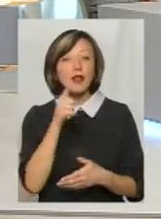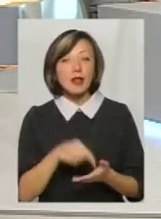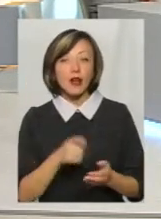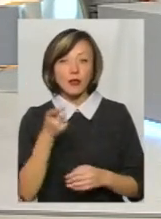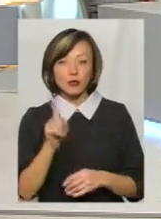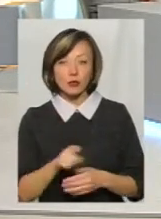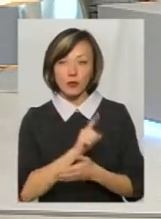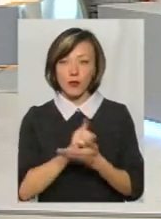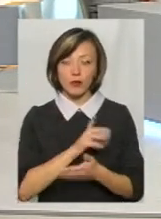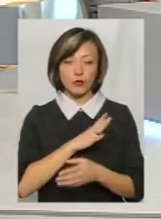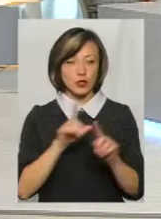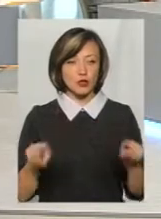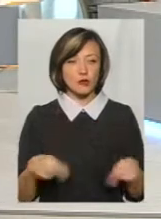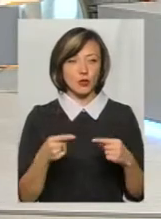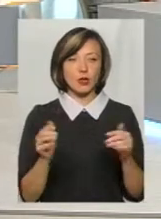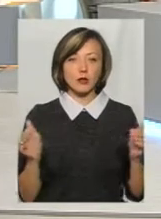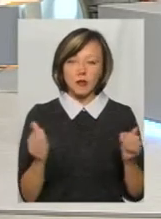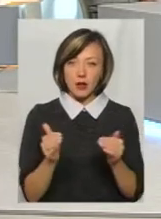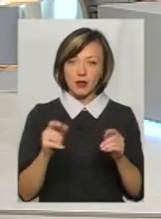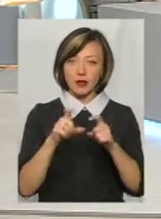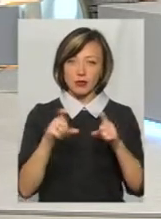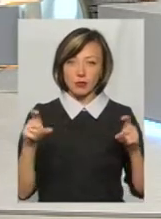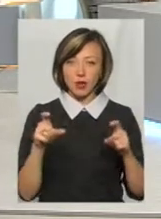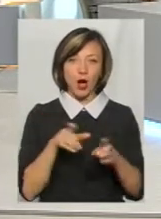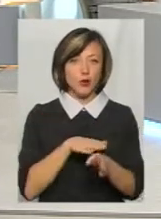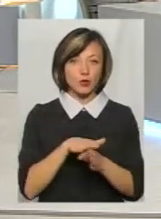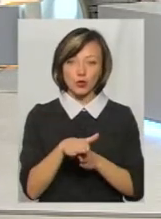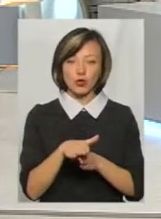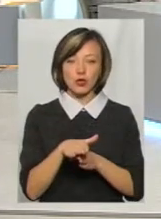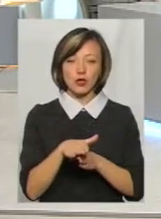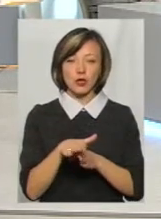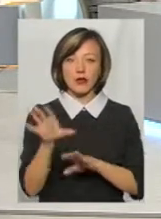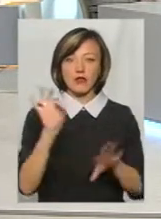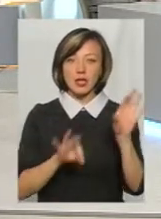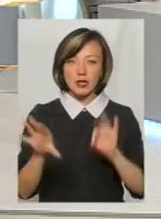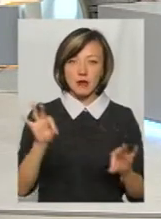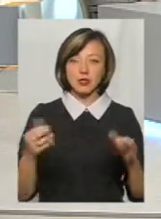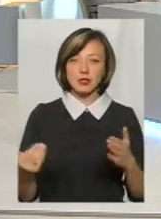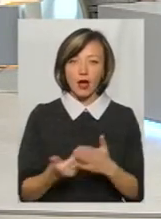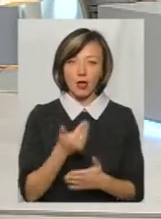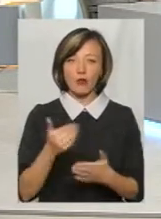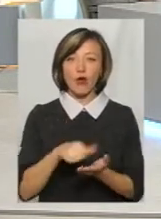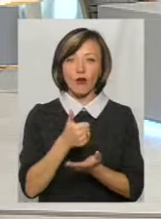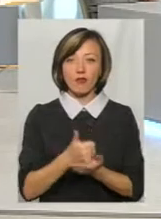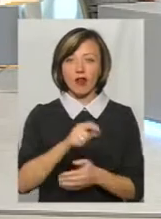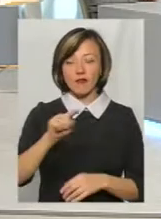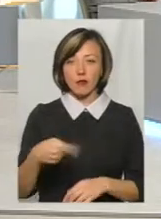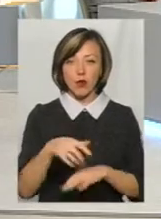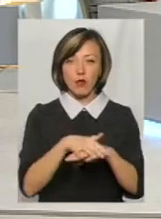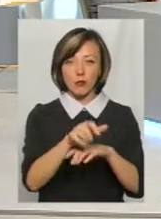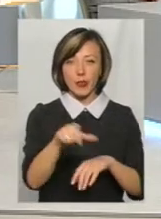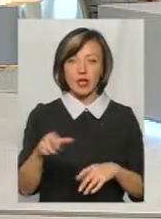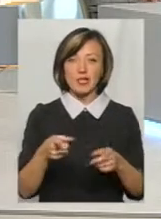тому, що має бути створена невелика інституція, абсолютно відібрана заново, і головна вимога громадськості – це